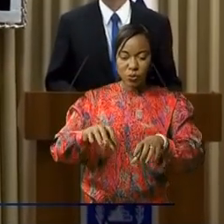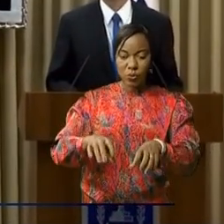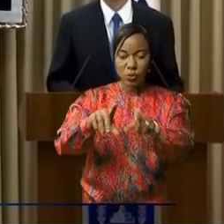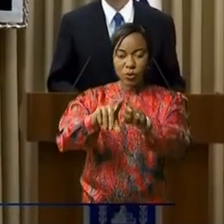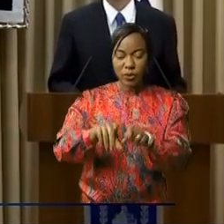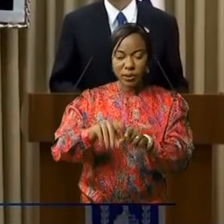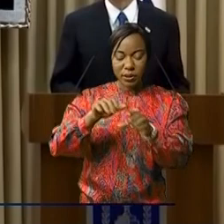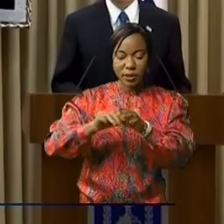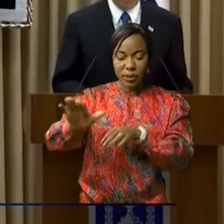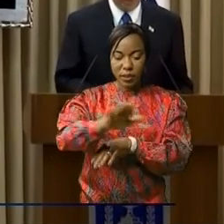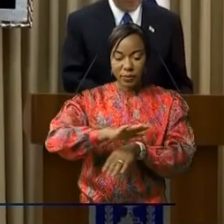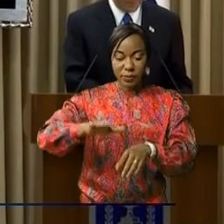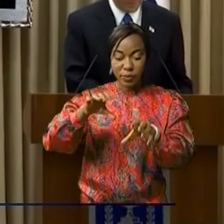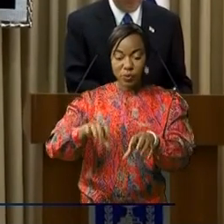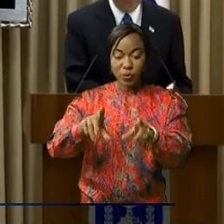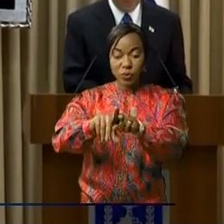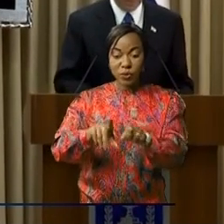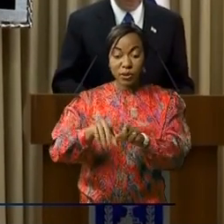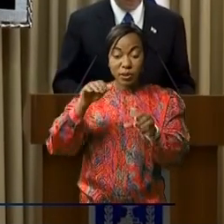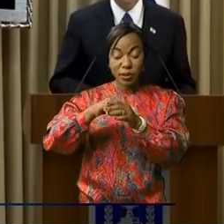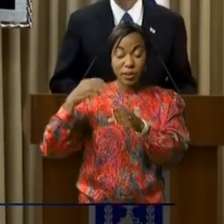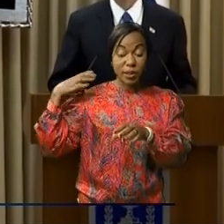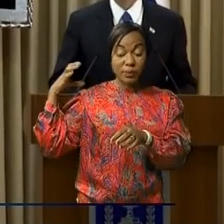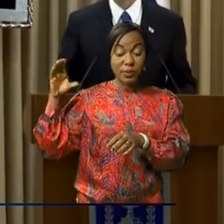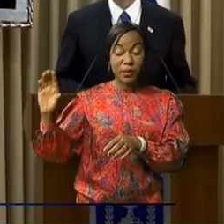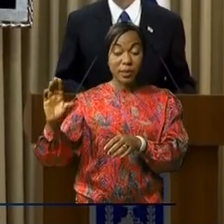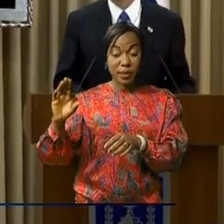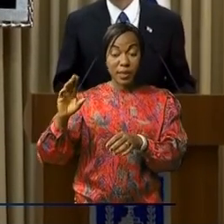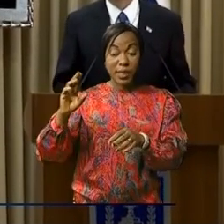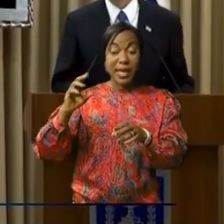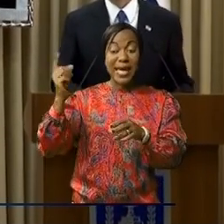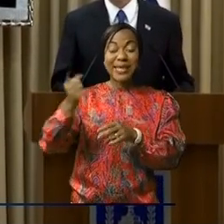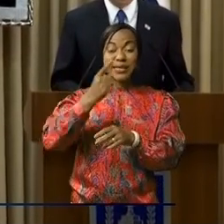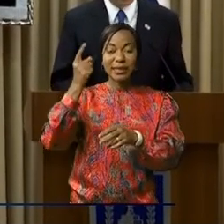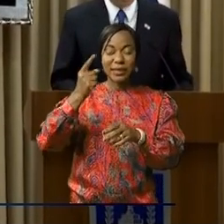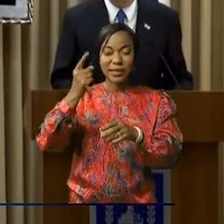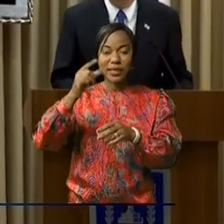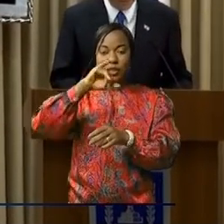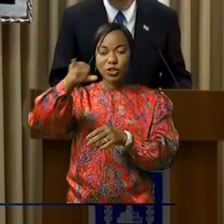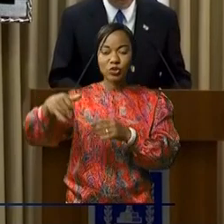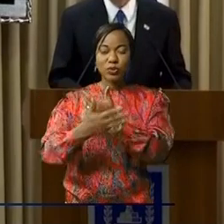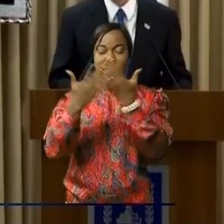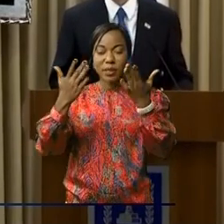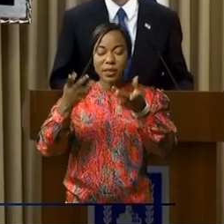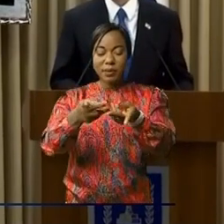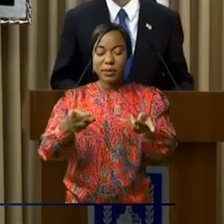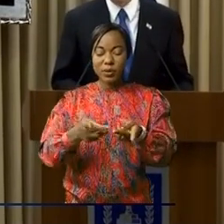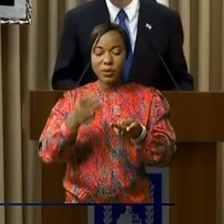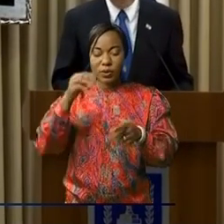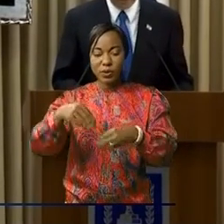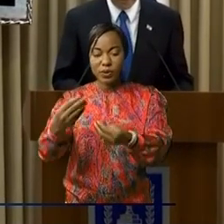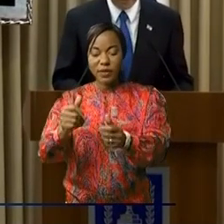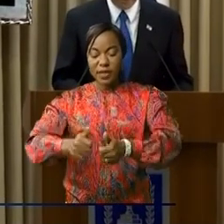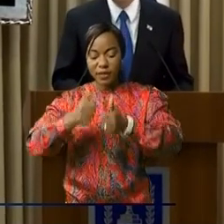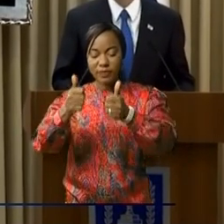d'Israël, mais aussi dans la capitale éternelle d'Israël, Jérusalem, l'endroit où la Bible a pris vie, a-t